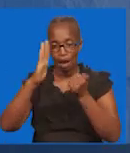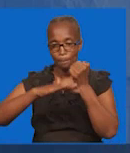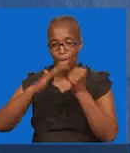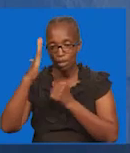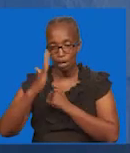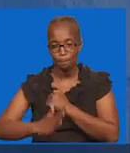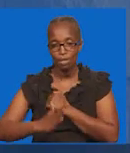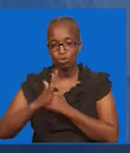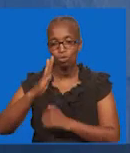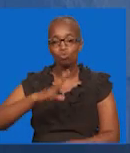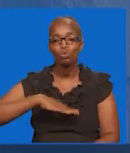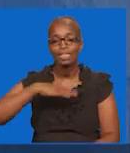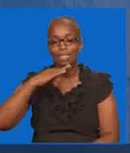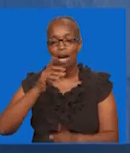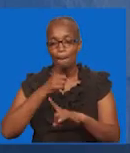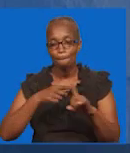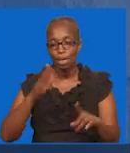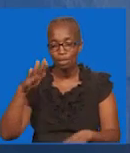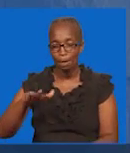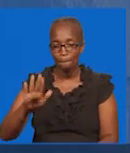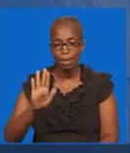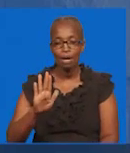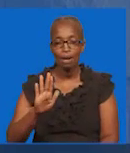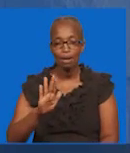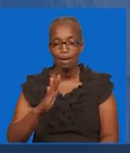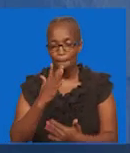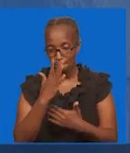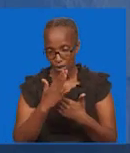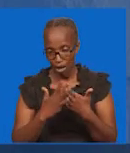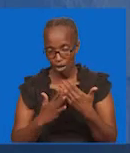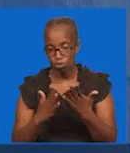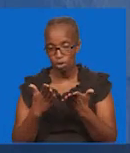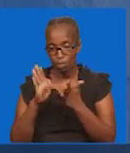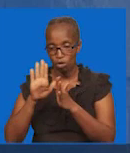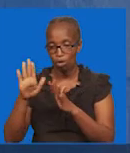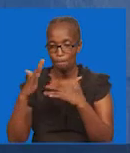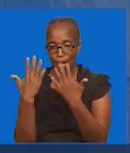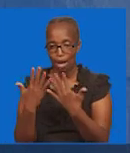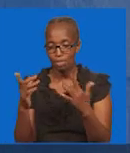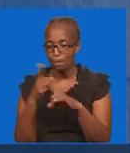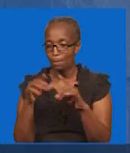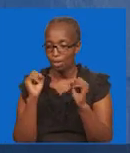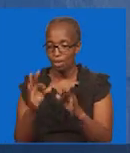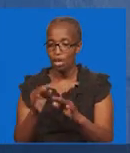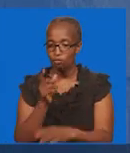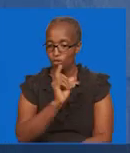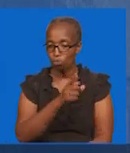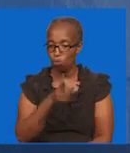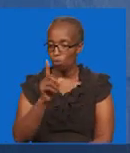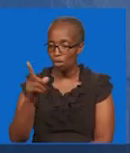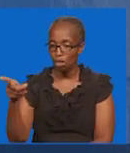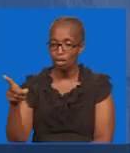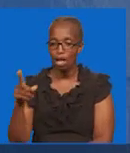uyo atakufa katika uovu wake Lakini ndamu yake Nitaitaka mkononi mwako Walakini